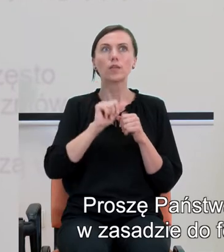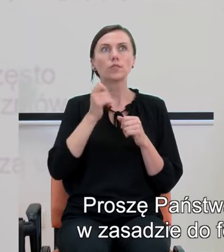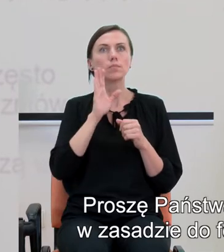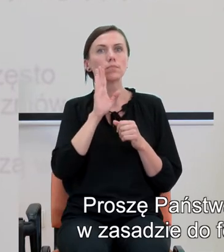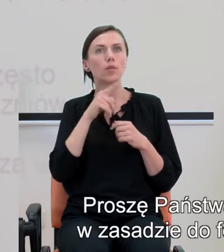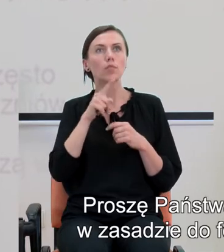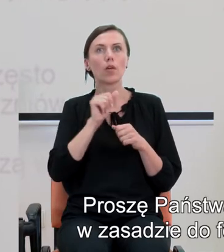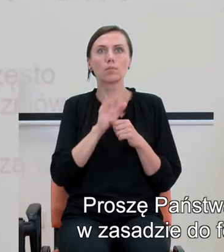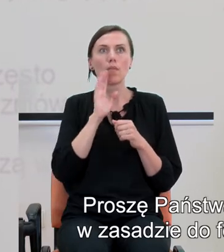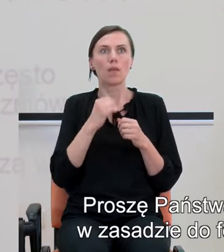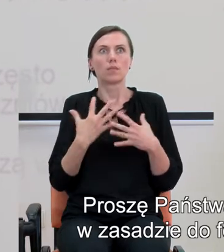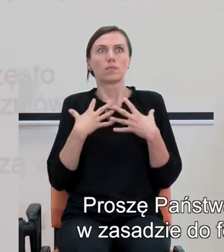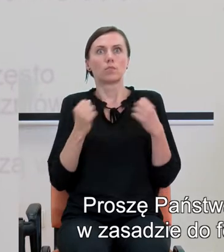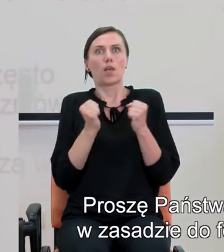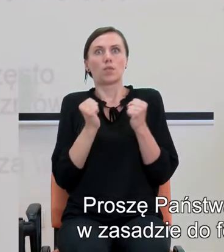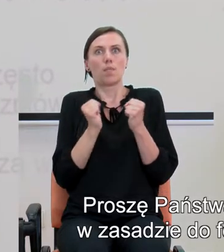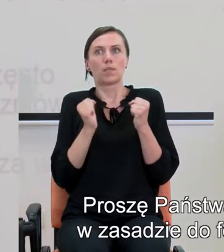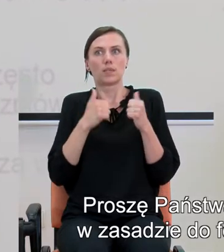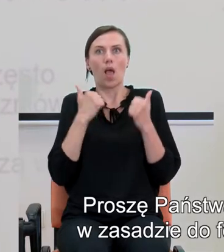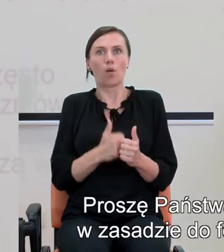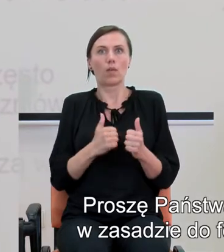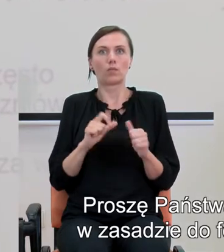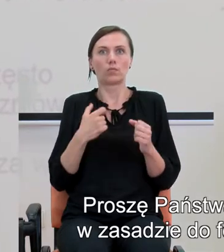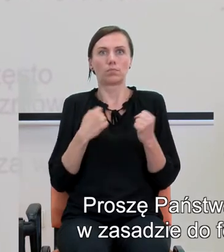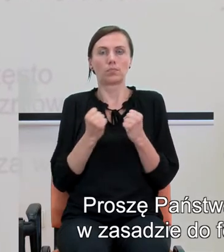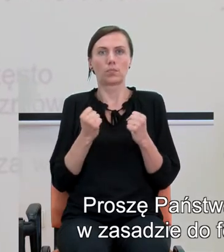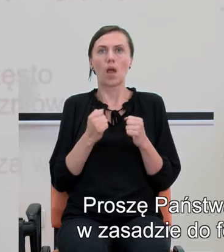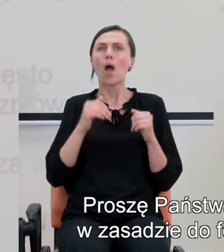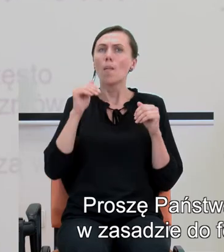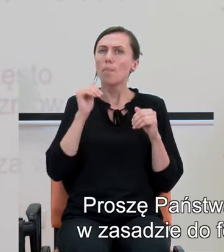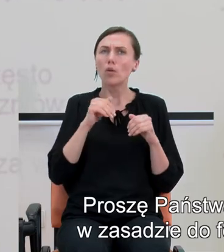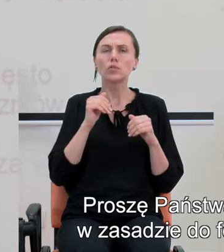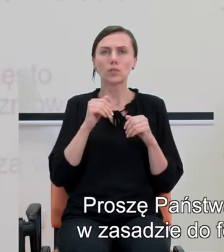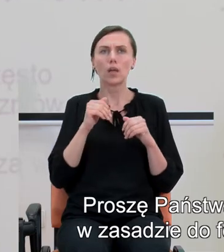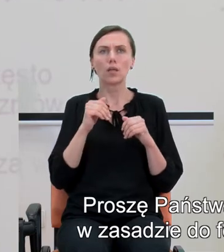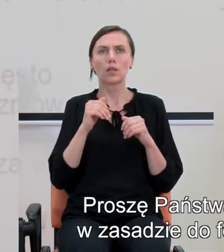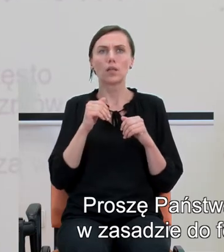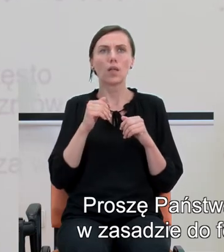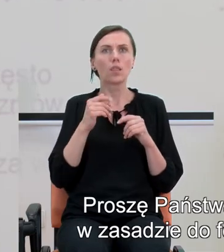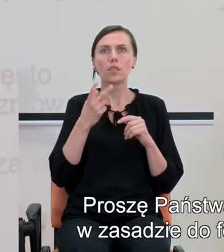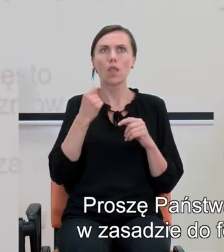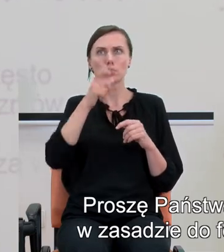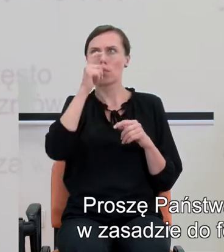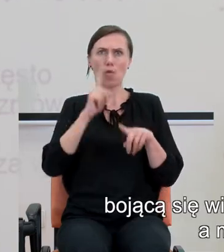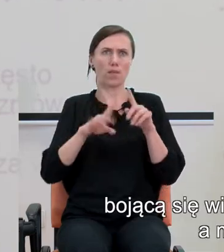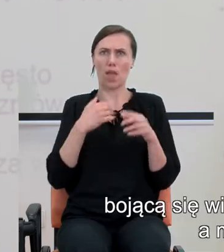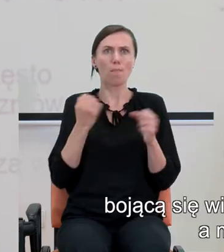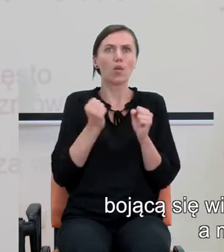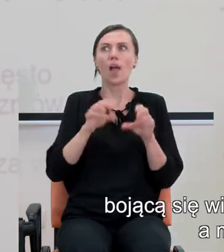jest coś, co zbliża się w zasadzie do fobii, bowiem można nie być osobą bardzo lękową,